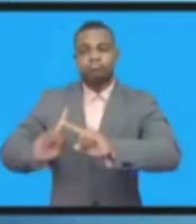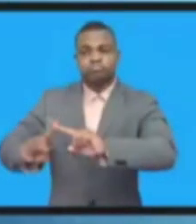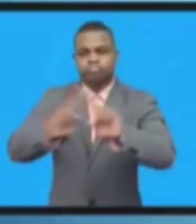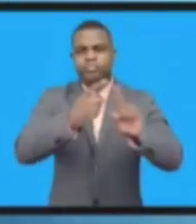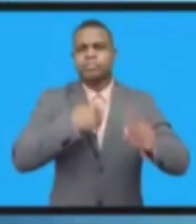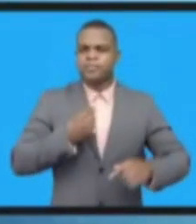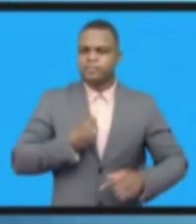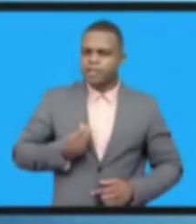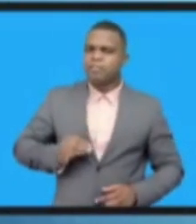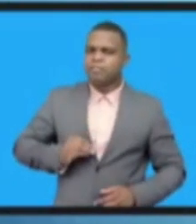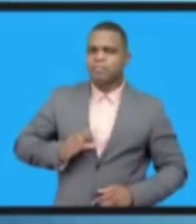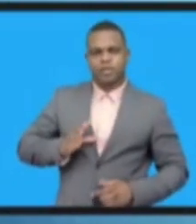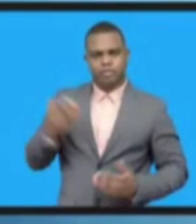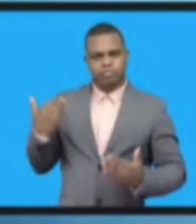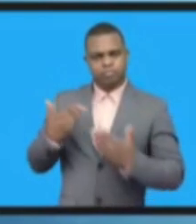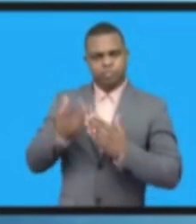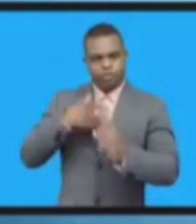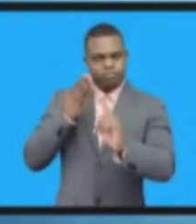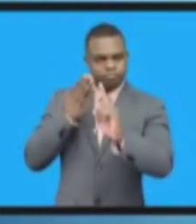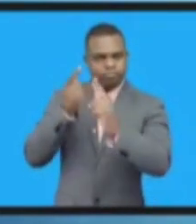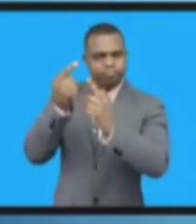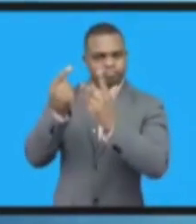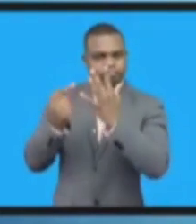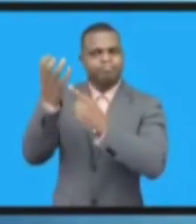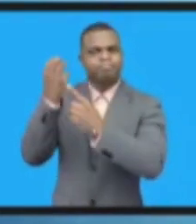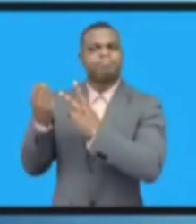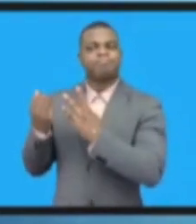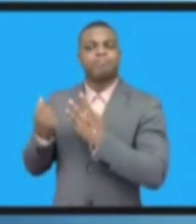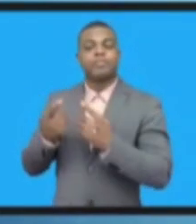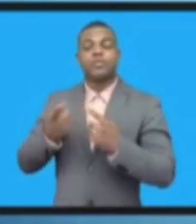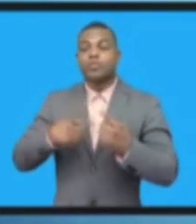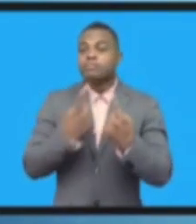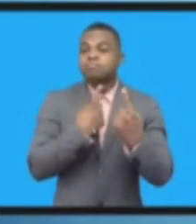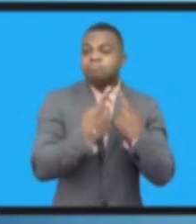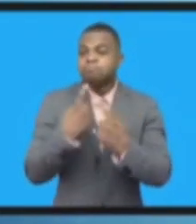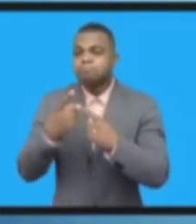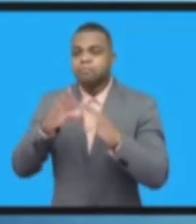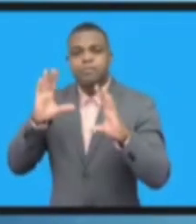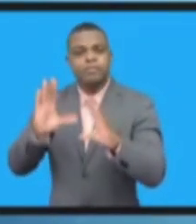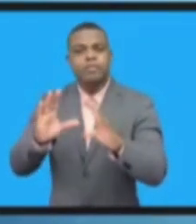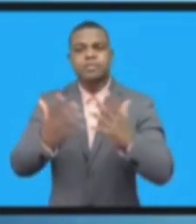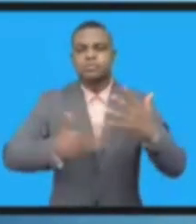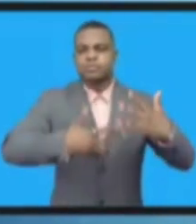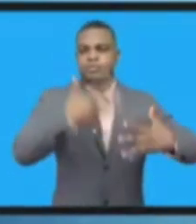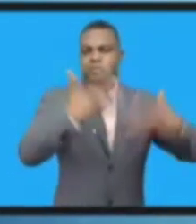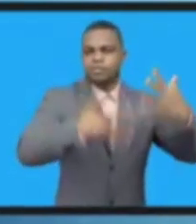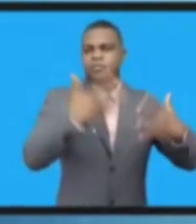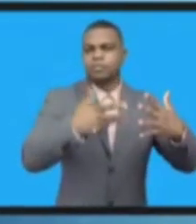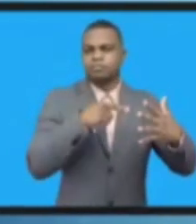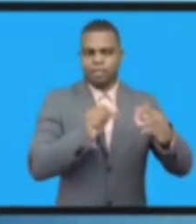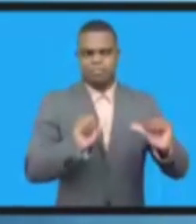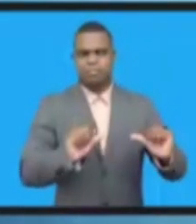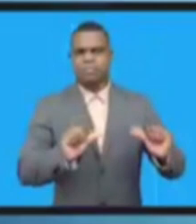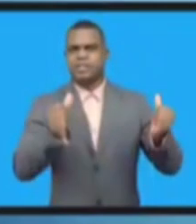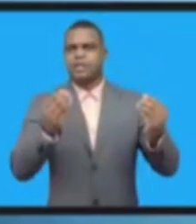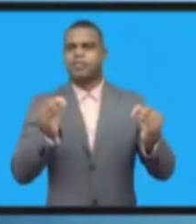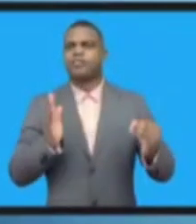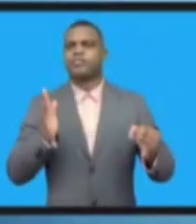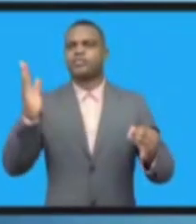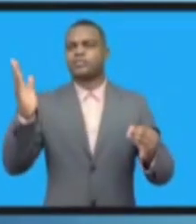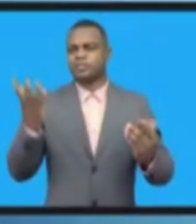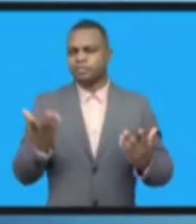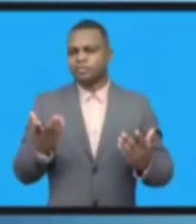обеспечением возможностей для цифровой информации, для обеспечения более